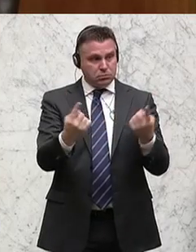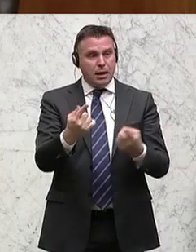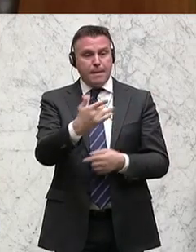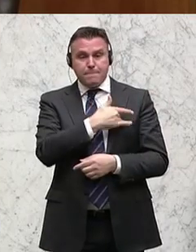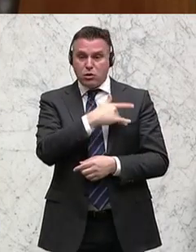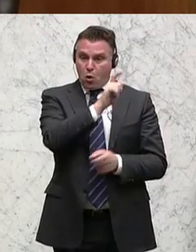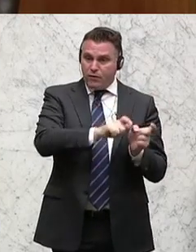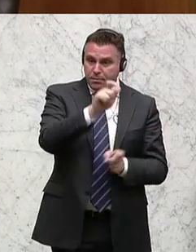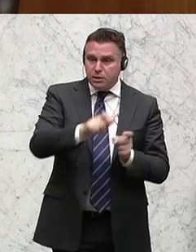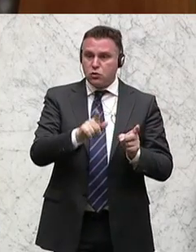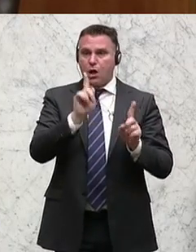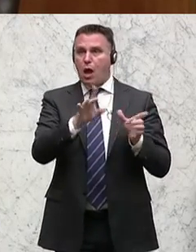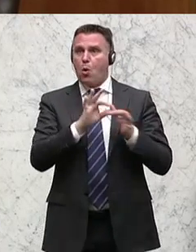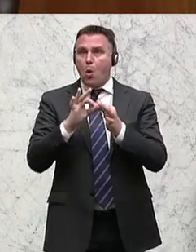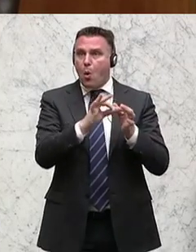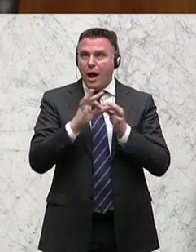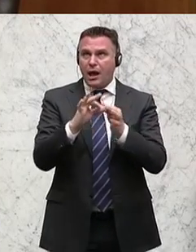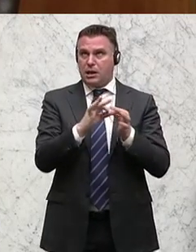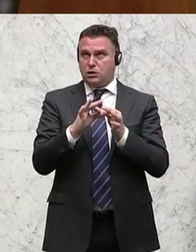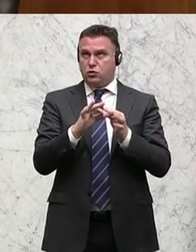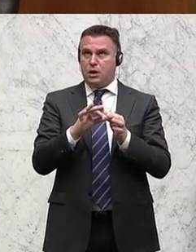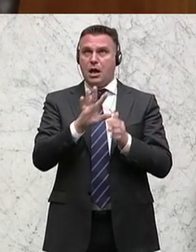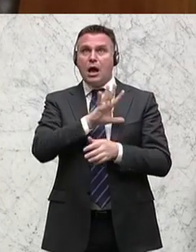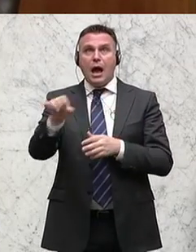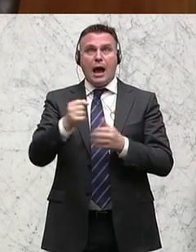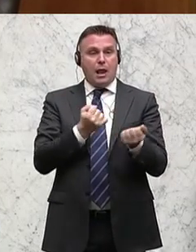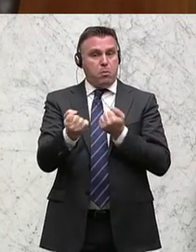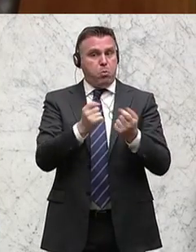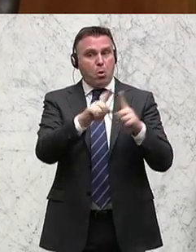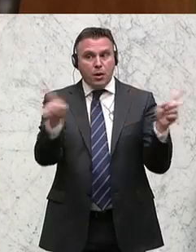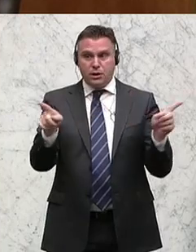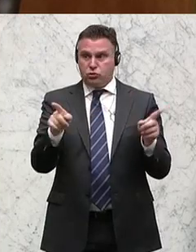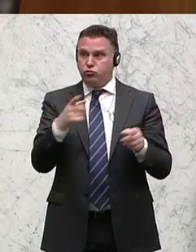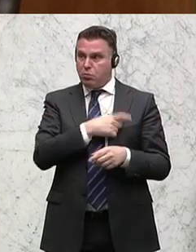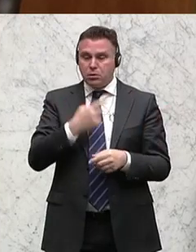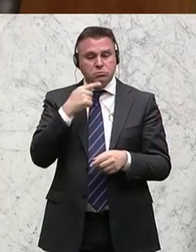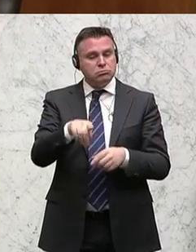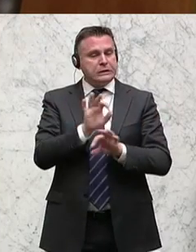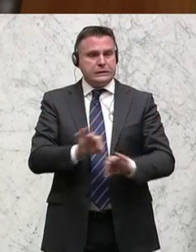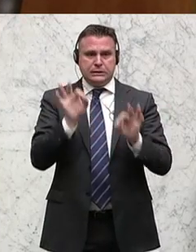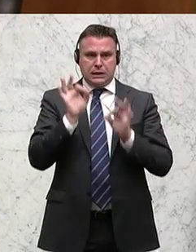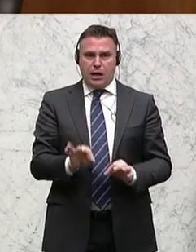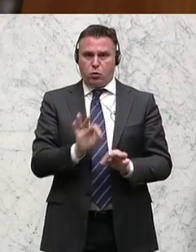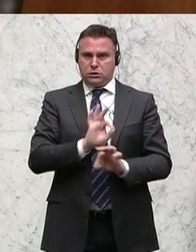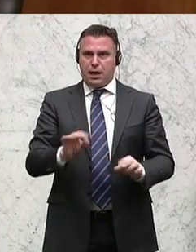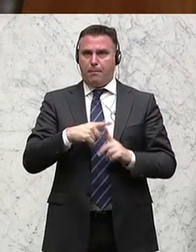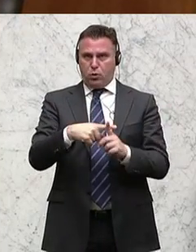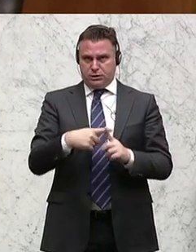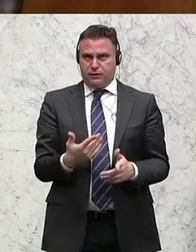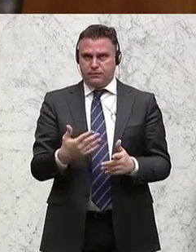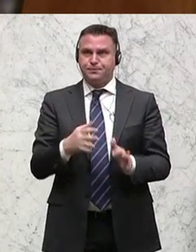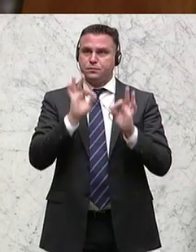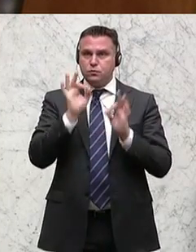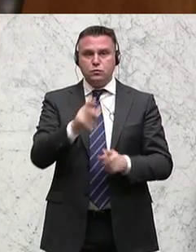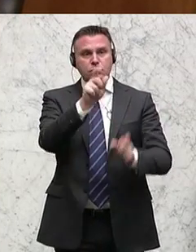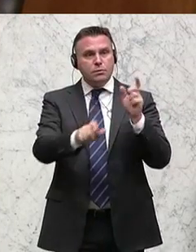betroffenen Menschen, von den Organisationen, von allen politischen Parteien als äußerst positiv bewertet, weil wir wissen, dass es